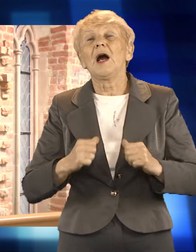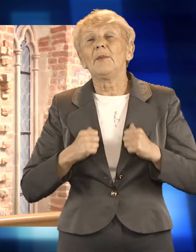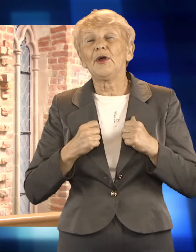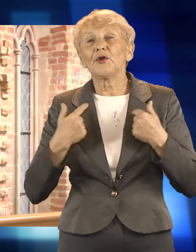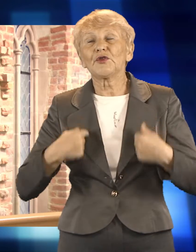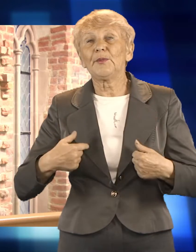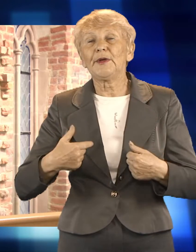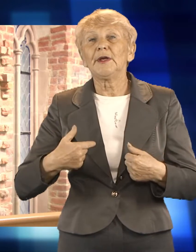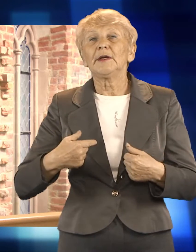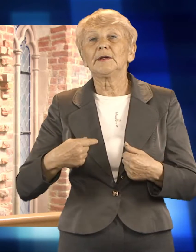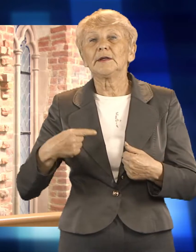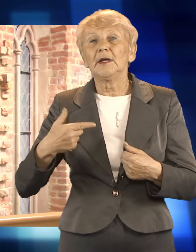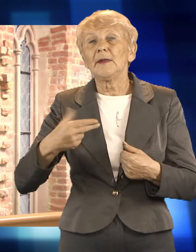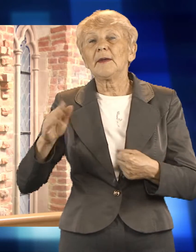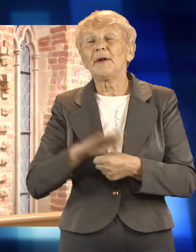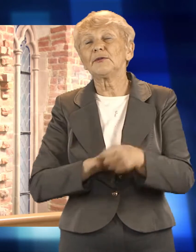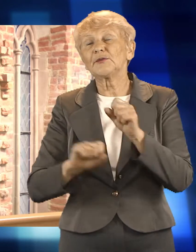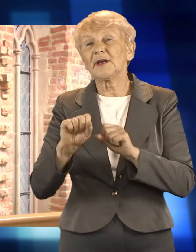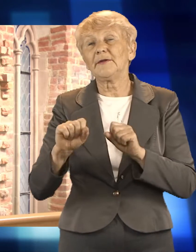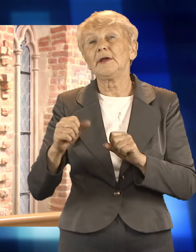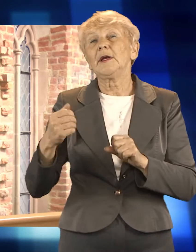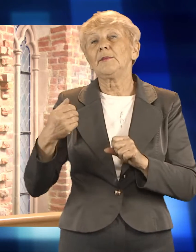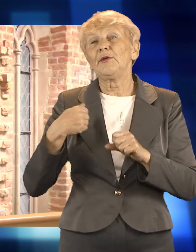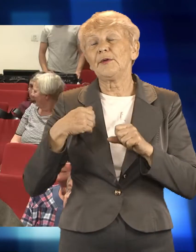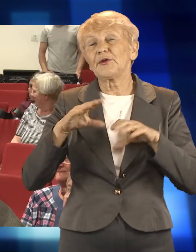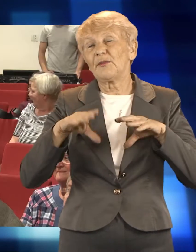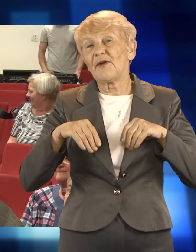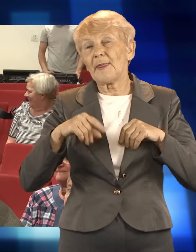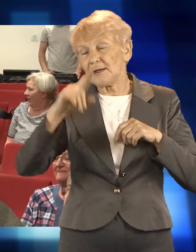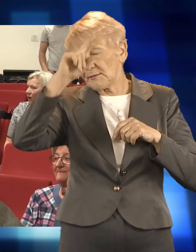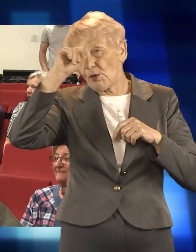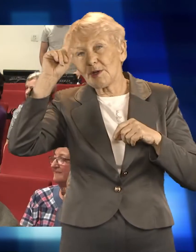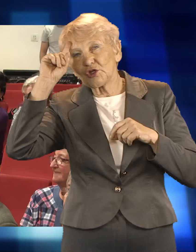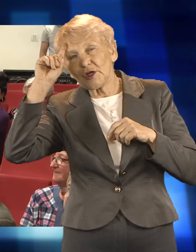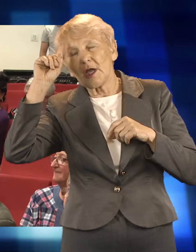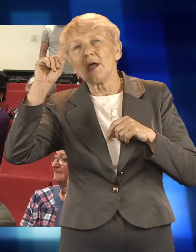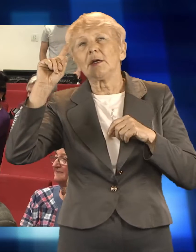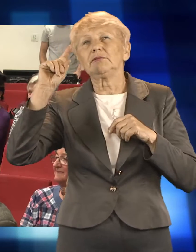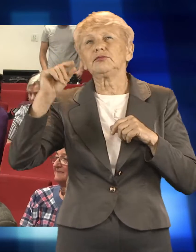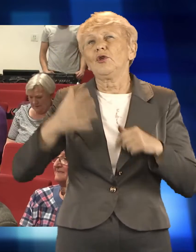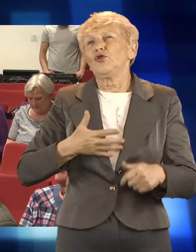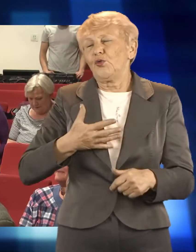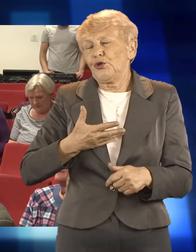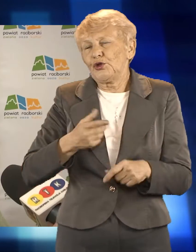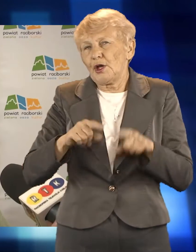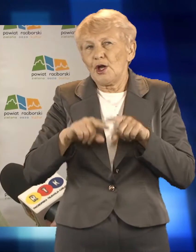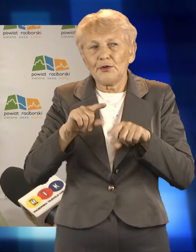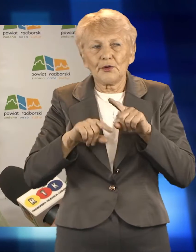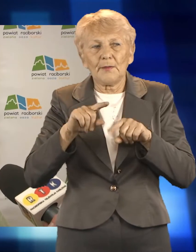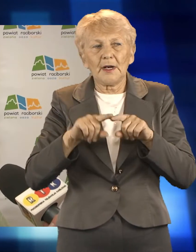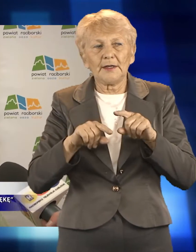tej grupy społecznej po prostu w naszym środowisku. Niepełnosprawność w znacznym stopniu ogranicza